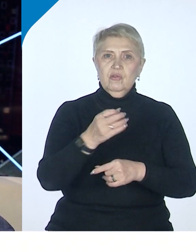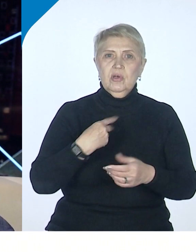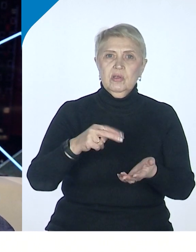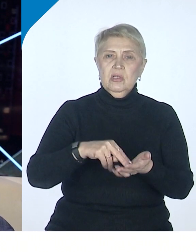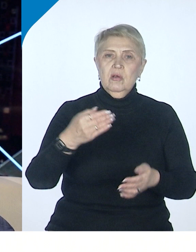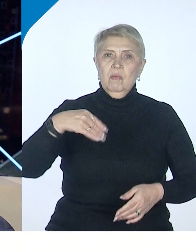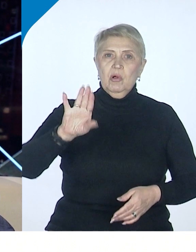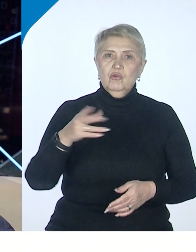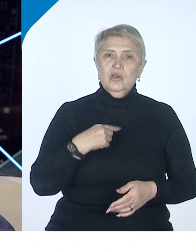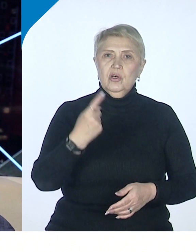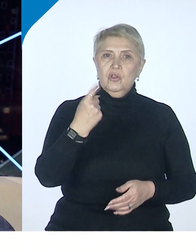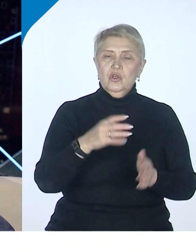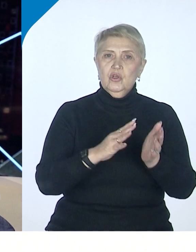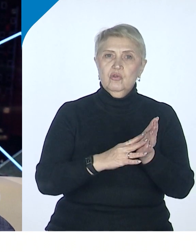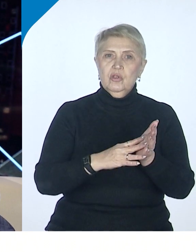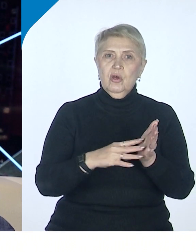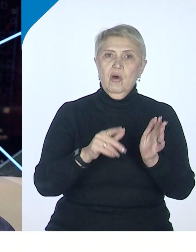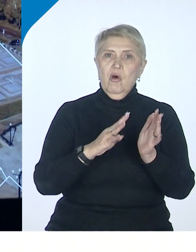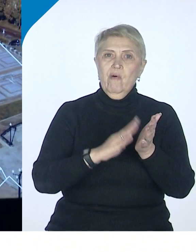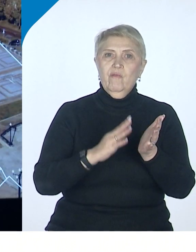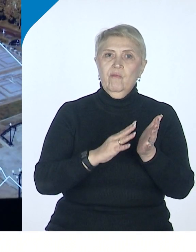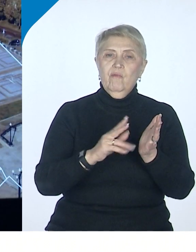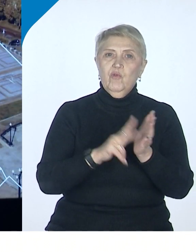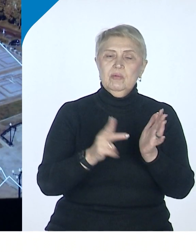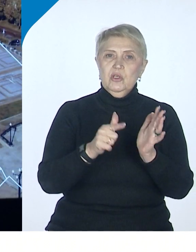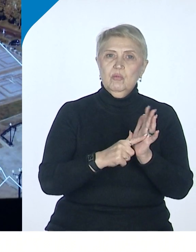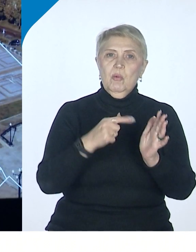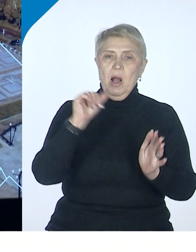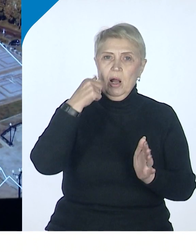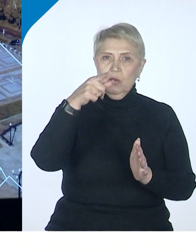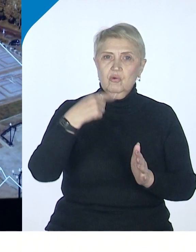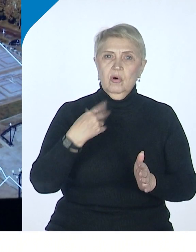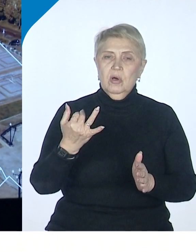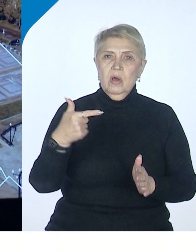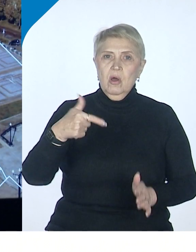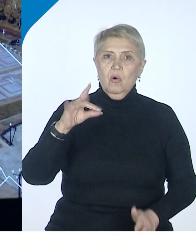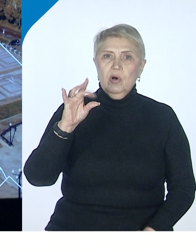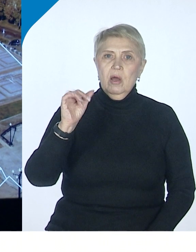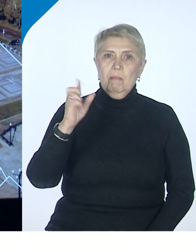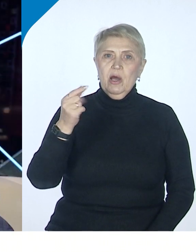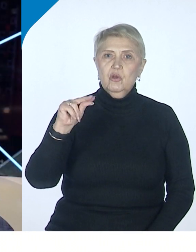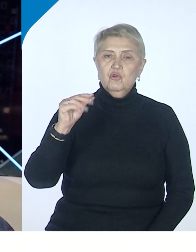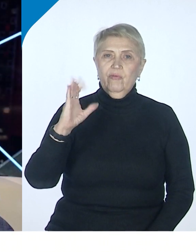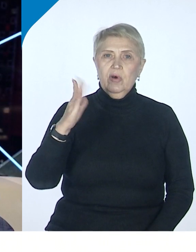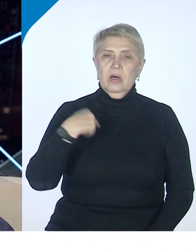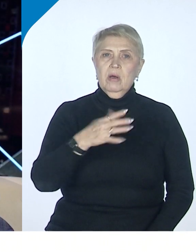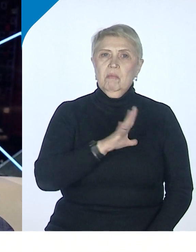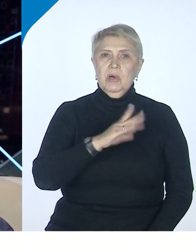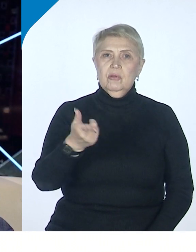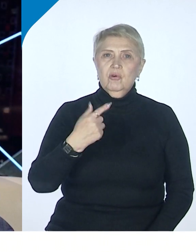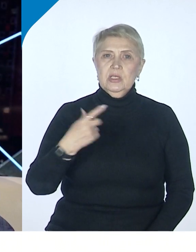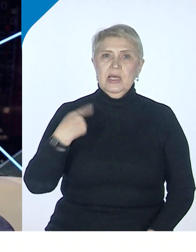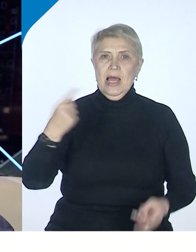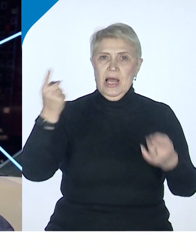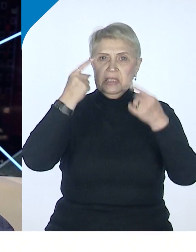в 87-м году, даже при Горбачеве, при всех издержках, которые тогда были, тогда же были, помните, наверное, знаменитые вот эти